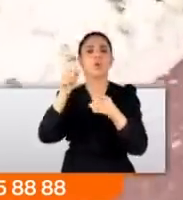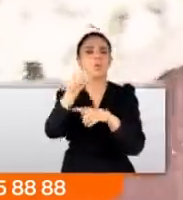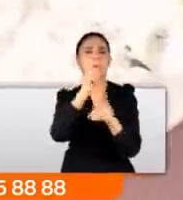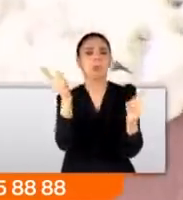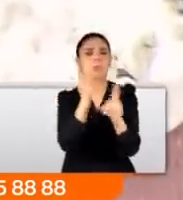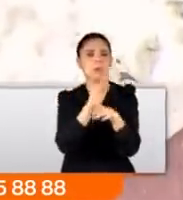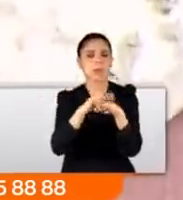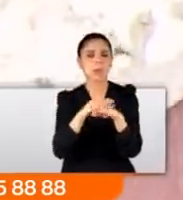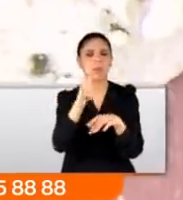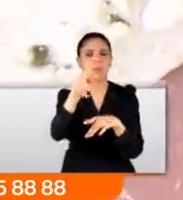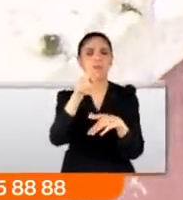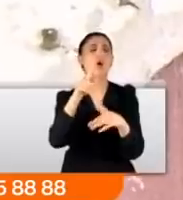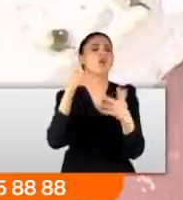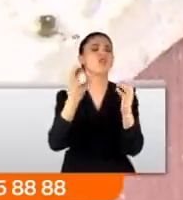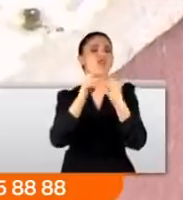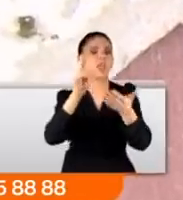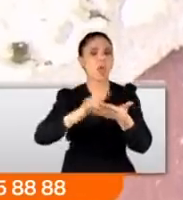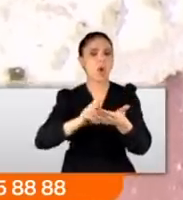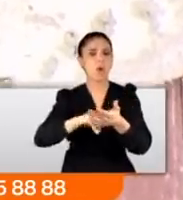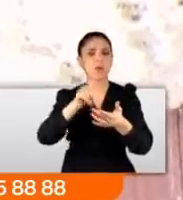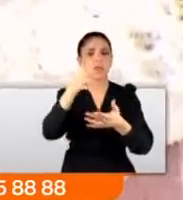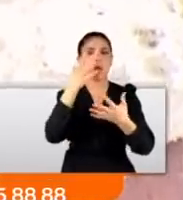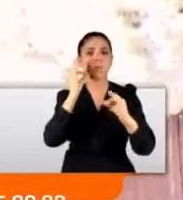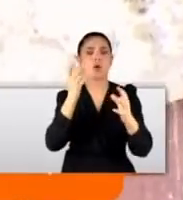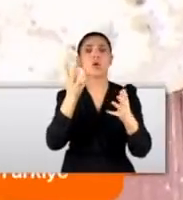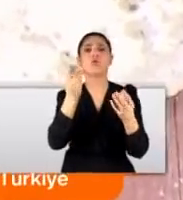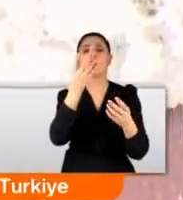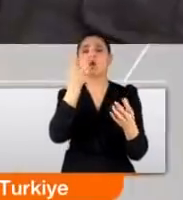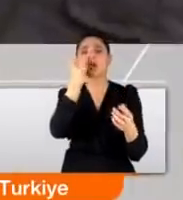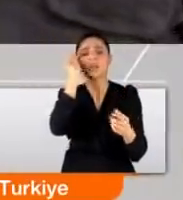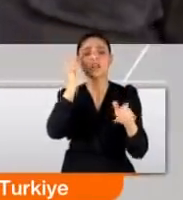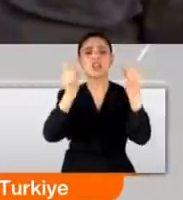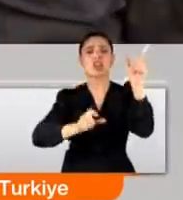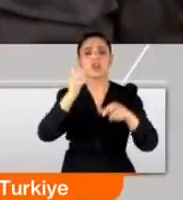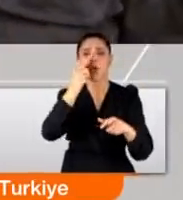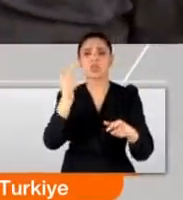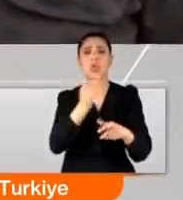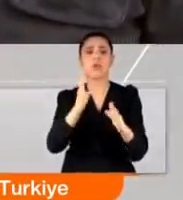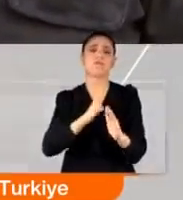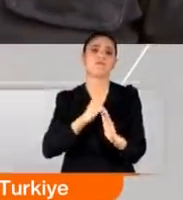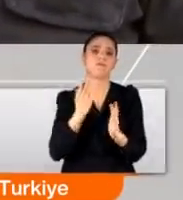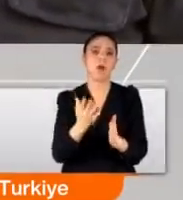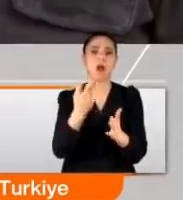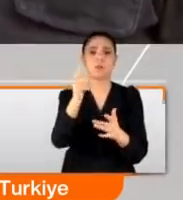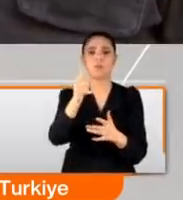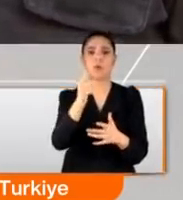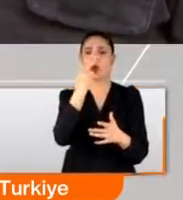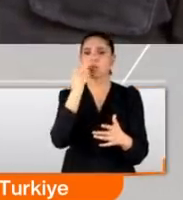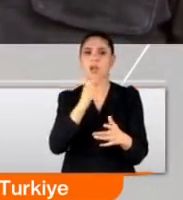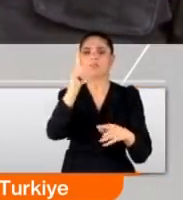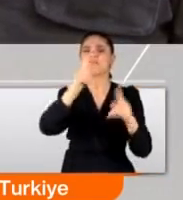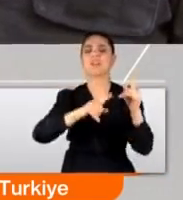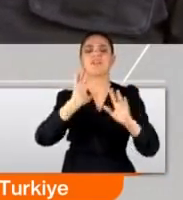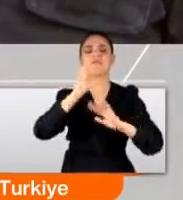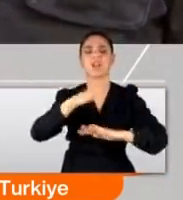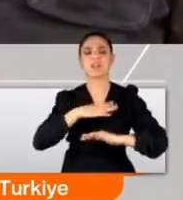yaptıklarını iddia eden çete üyeleri bu şekilde onlarca kişiyi dolandırdı. Kalpazan çok. İnsanlar kandırabildiklerini